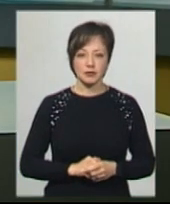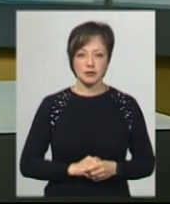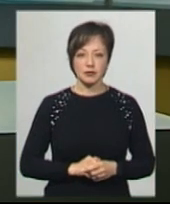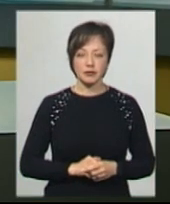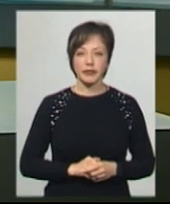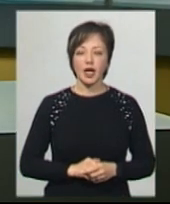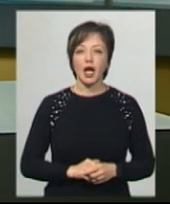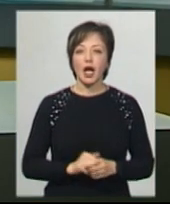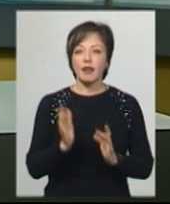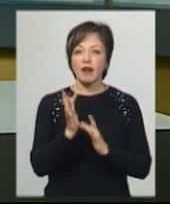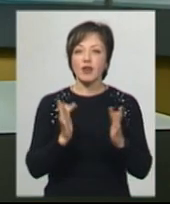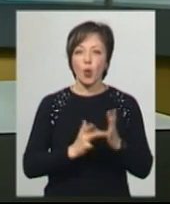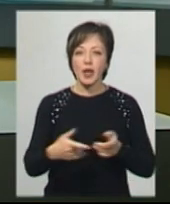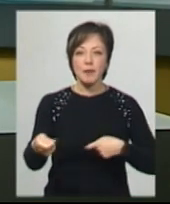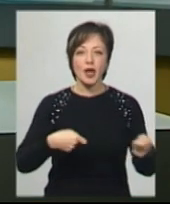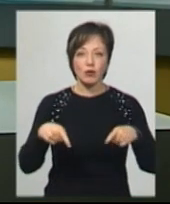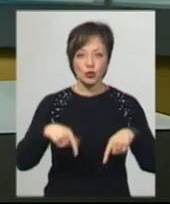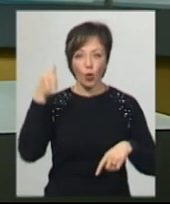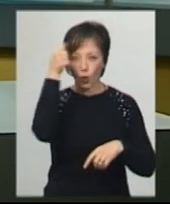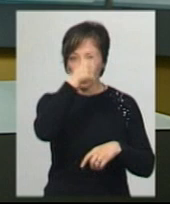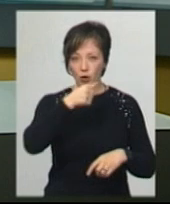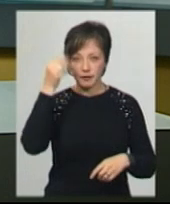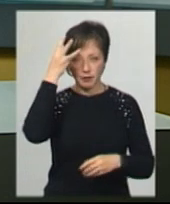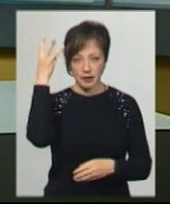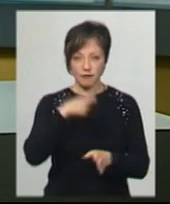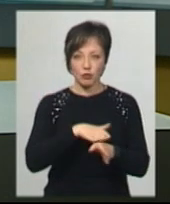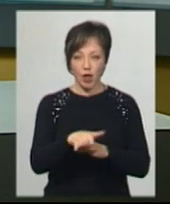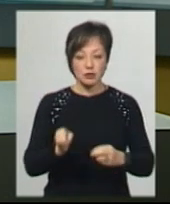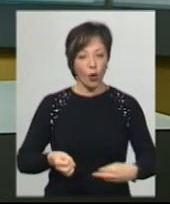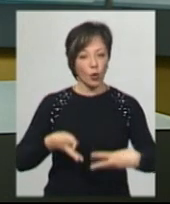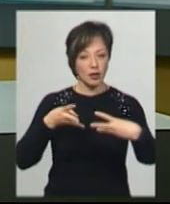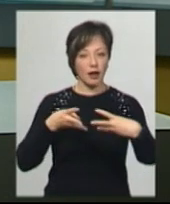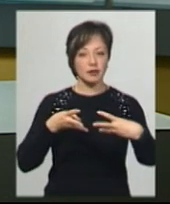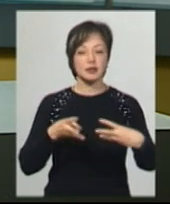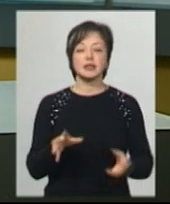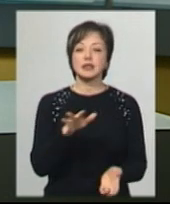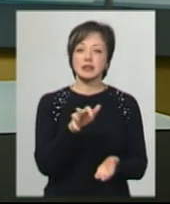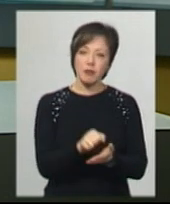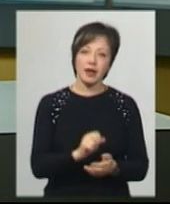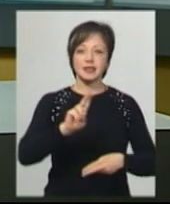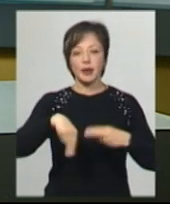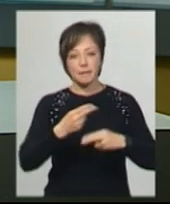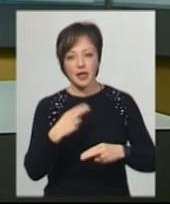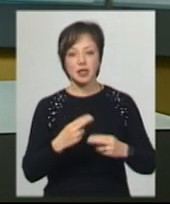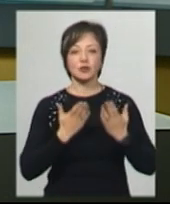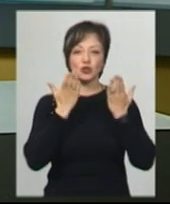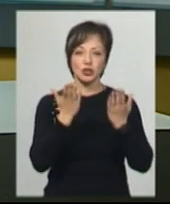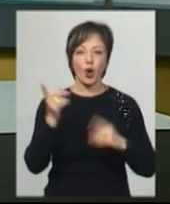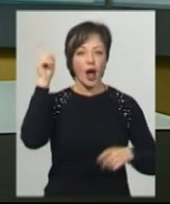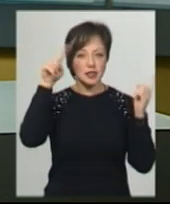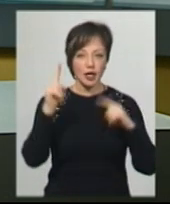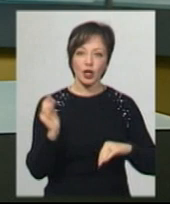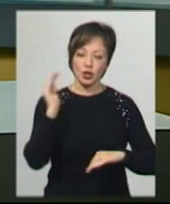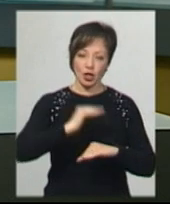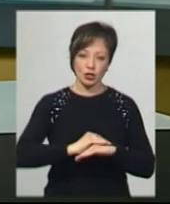На Великодньому ярмарку, що цьогоріч у Хмельницькому відбувається онлайн, займаються гімнастикою та читають казки на ніч.